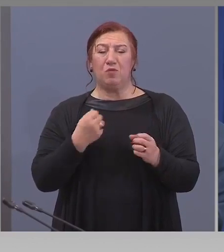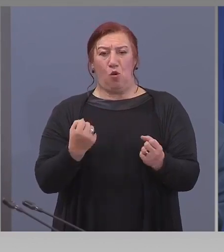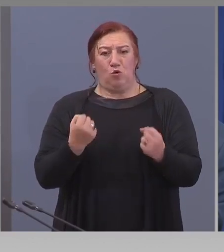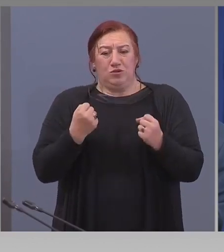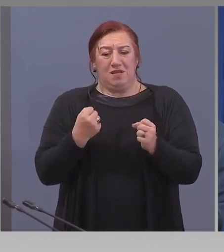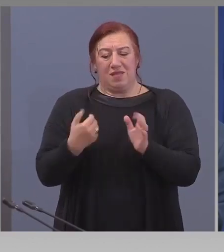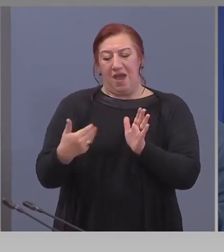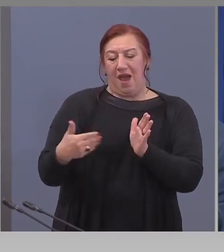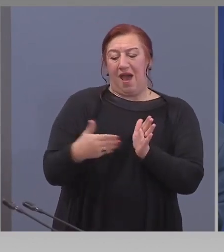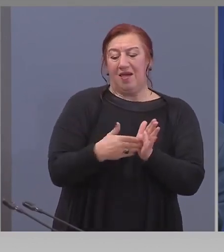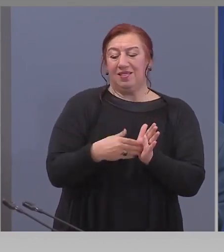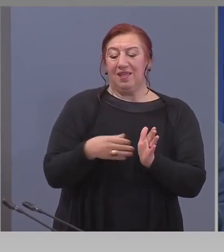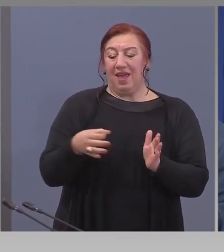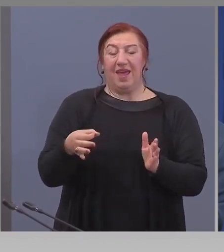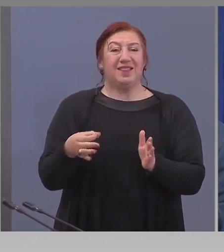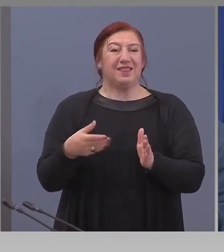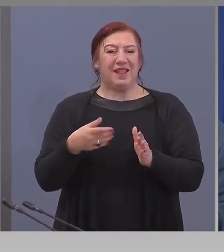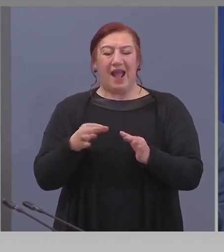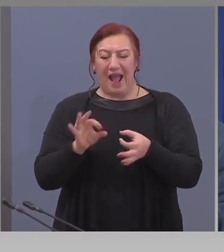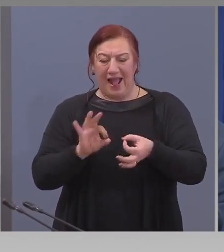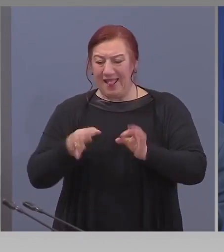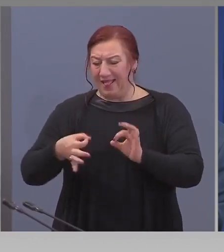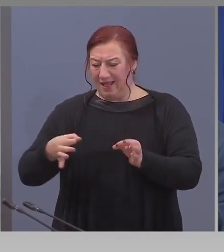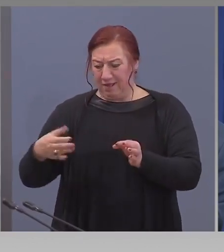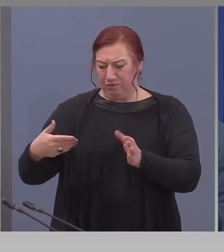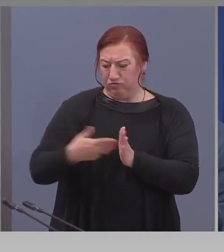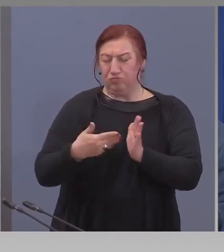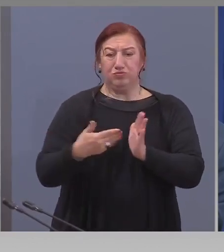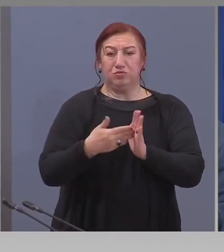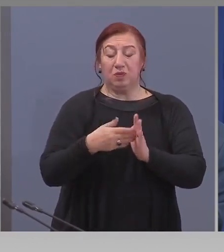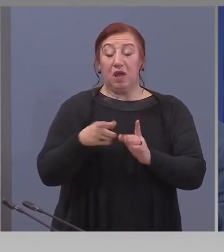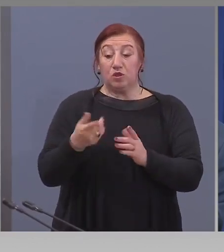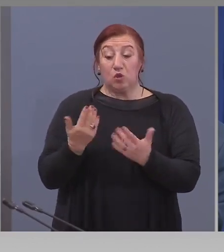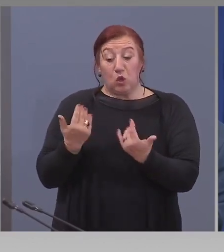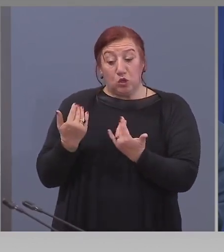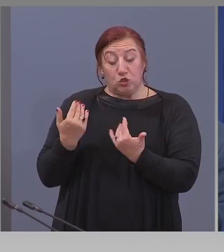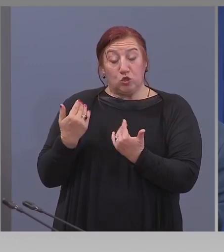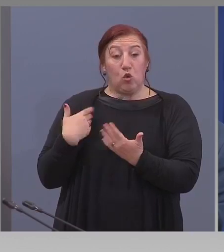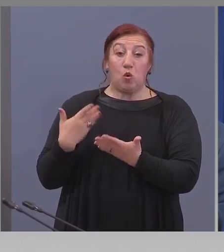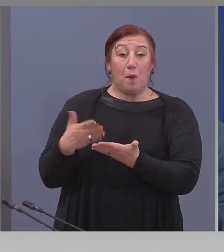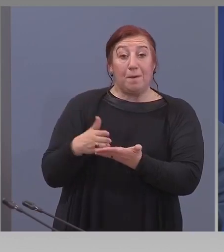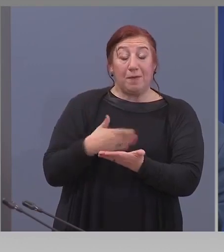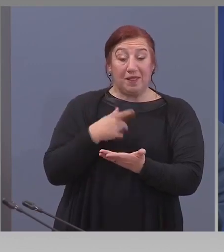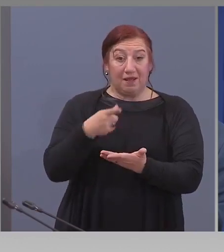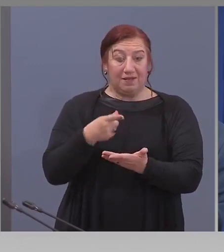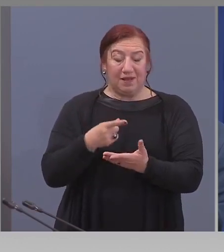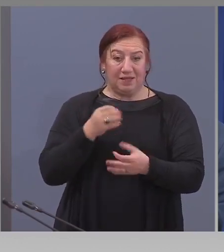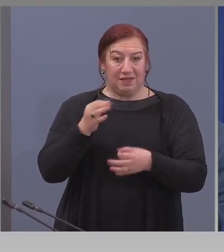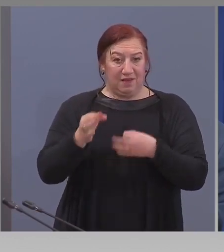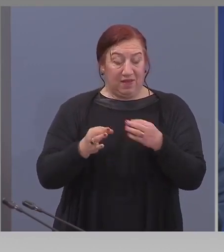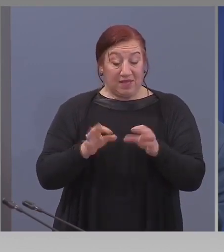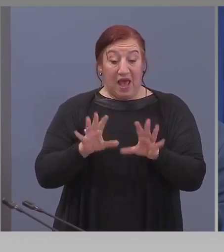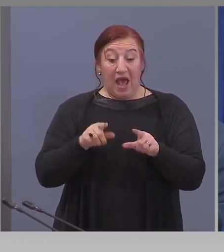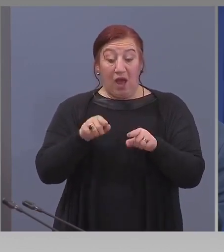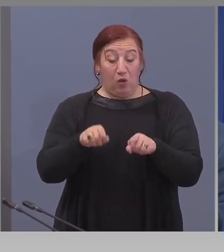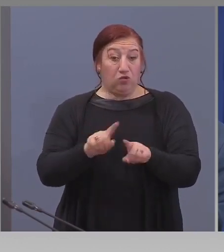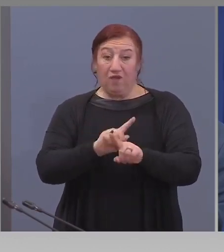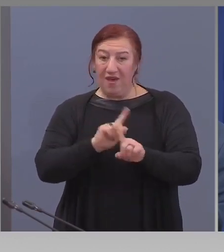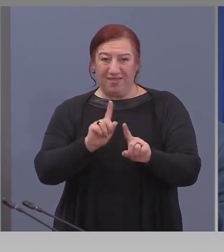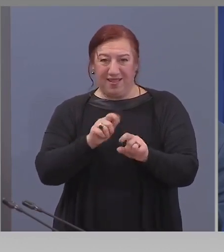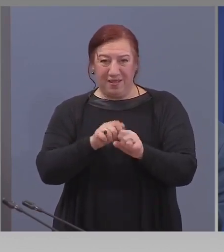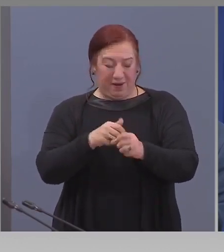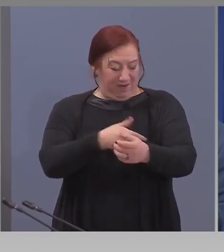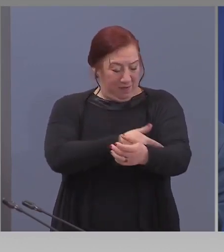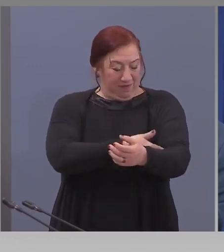той е скоро карал тази инфекция. Ако това не се направи, ние този